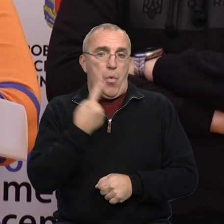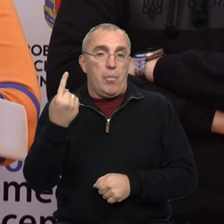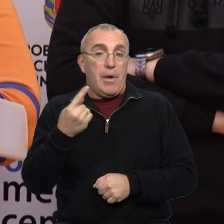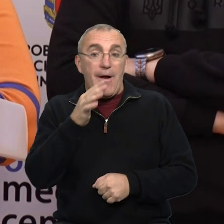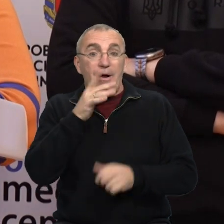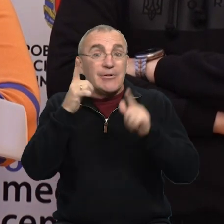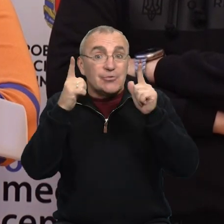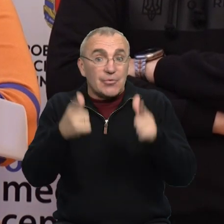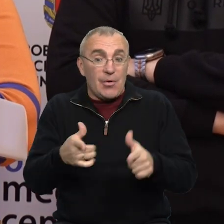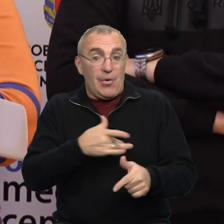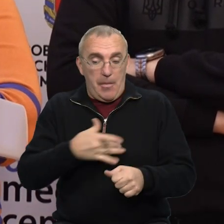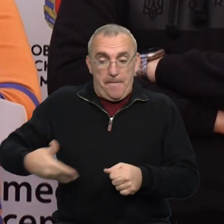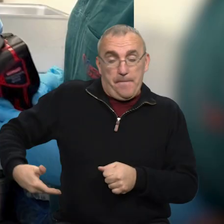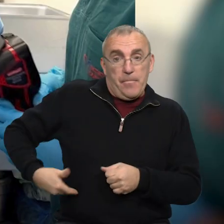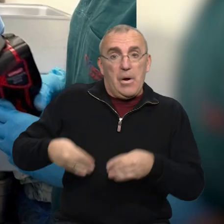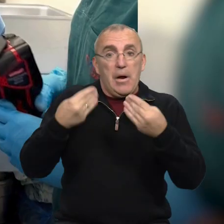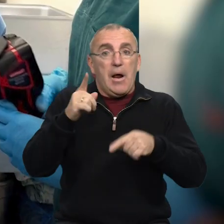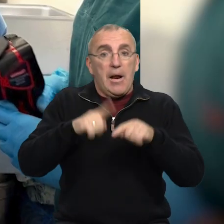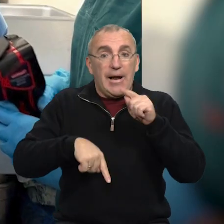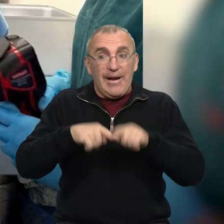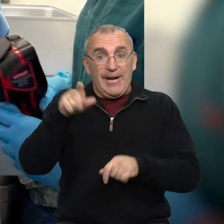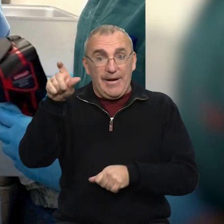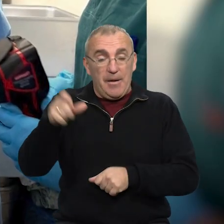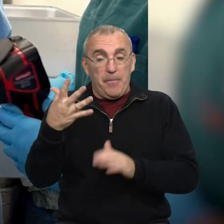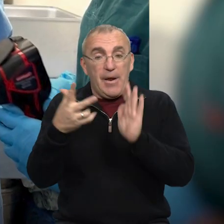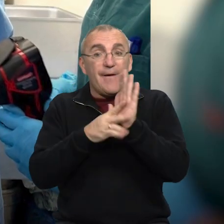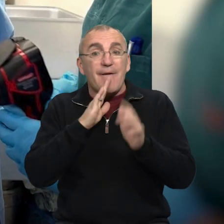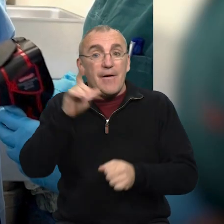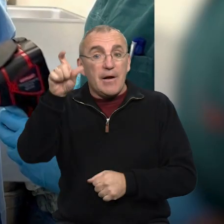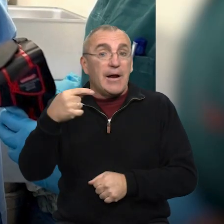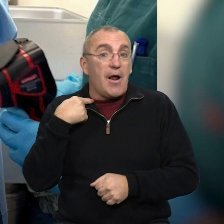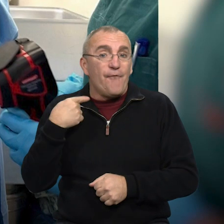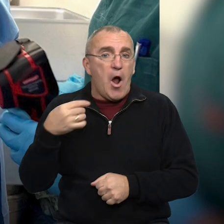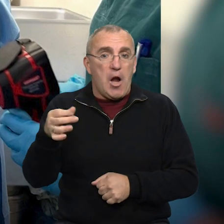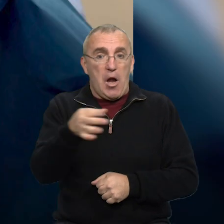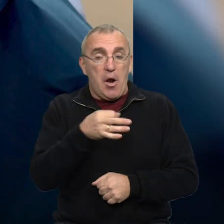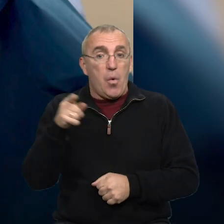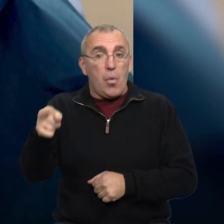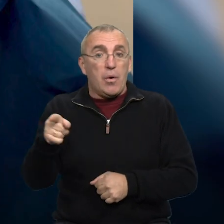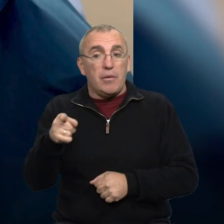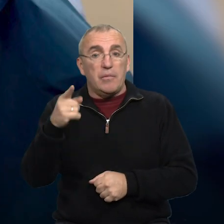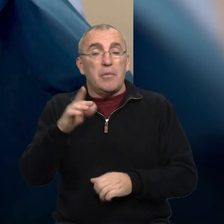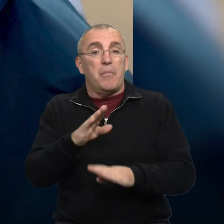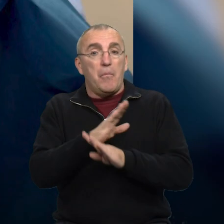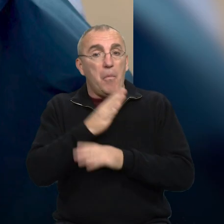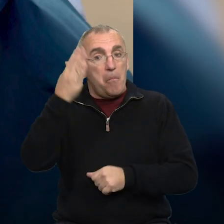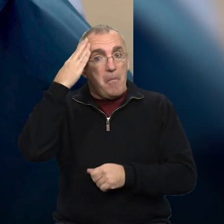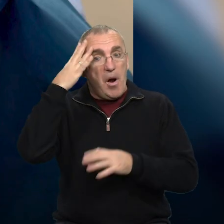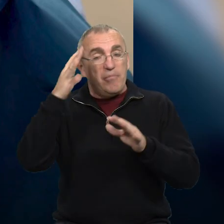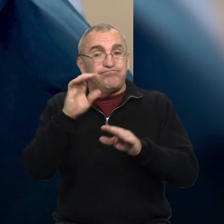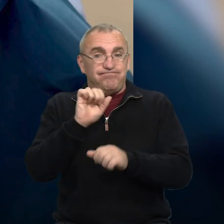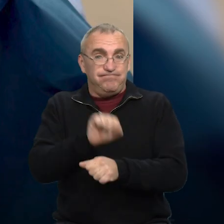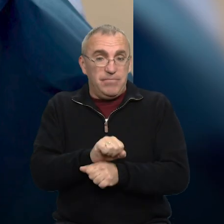області. Згоду на забір серця і печінки дали рідні 58-річної жительки Кіровоградщини. У неї констатували смерть